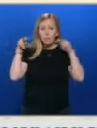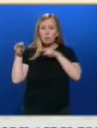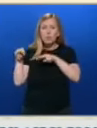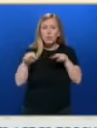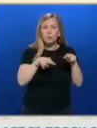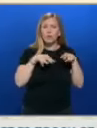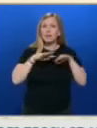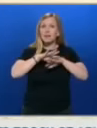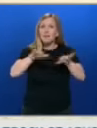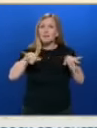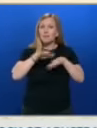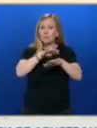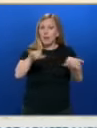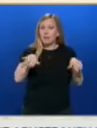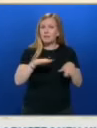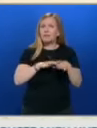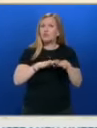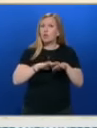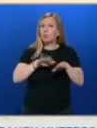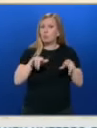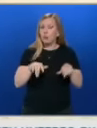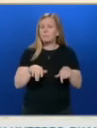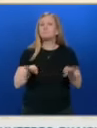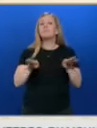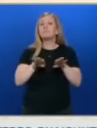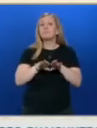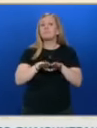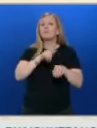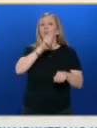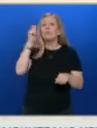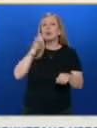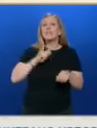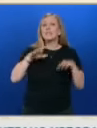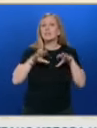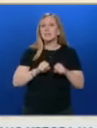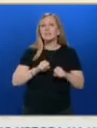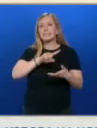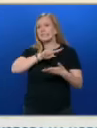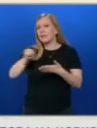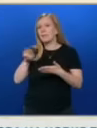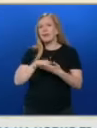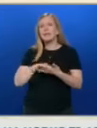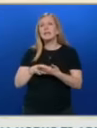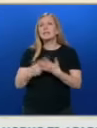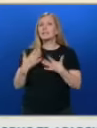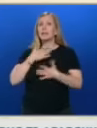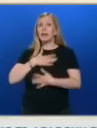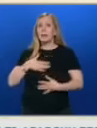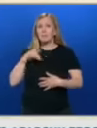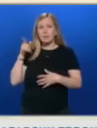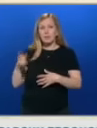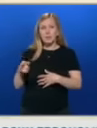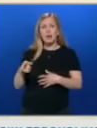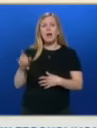българската акватория на Черноморие. Както и Тинора каза, украинските власти заброниха къпането на плажовете в Одеска област,